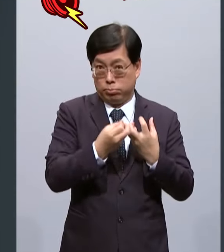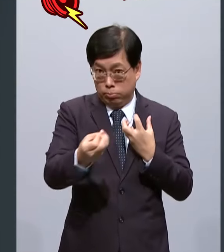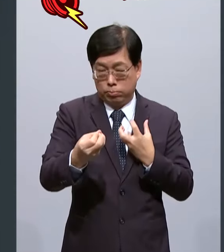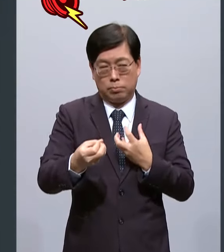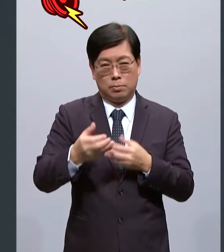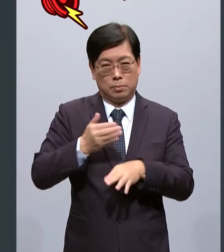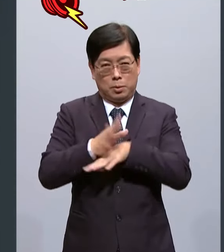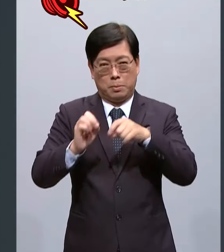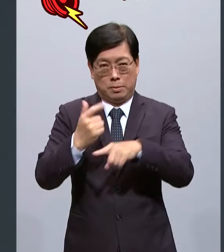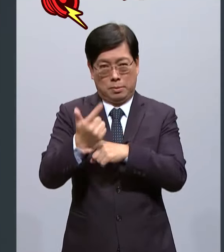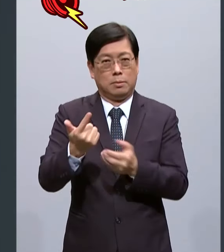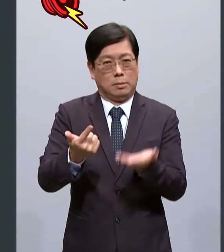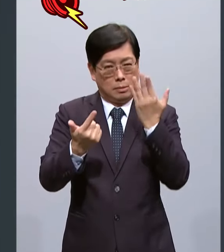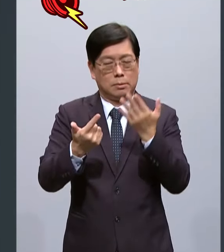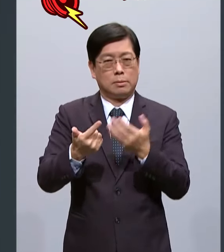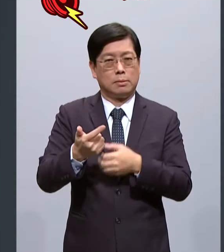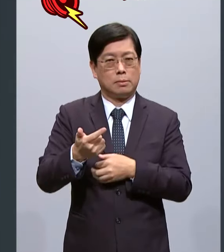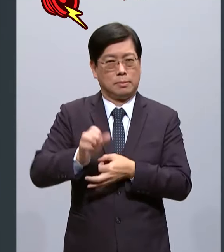过6%